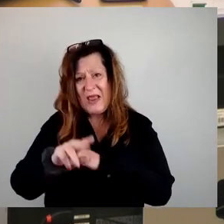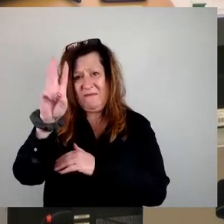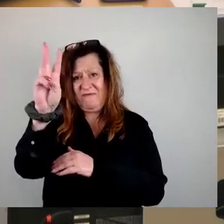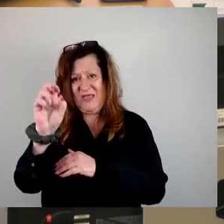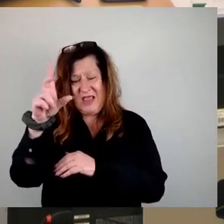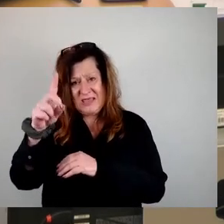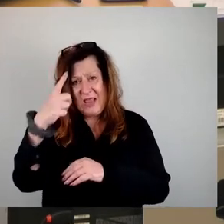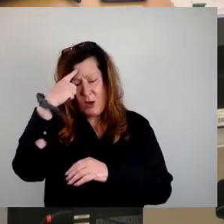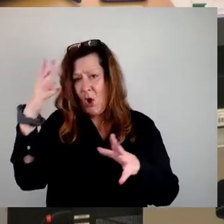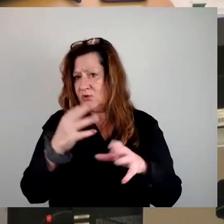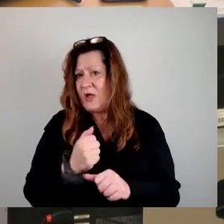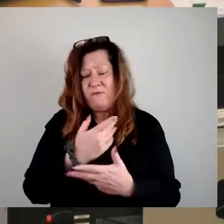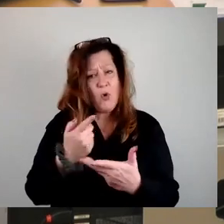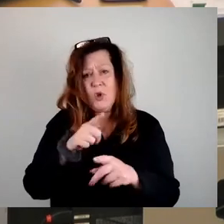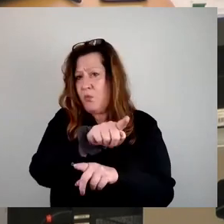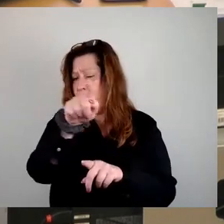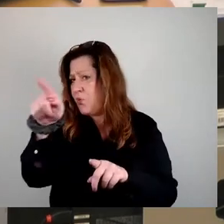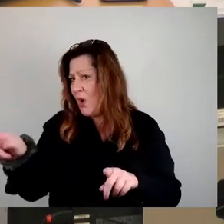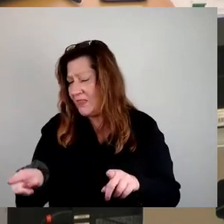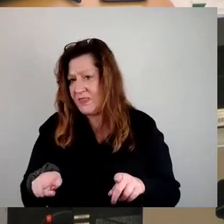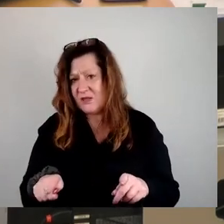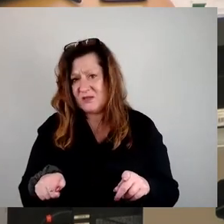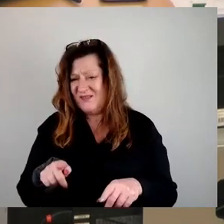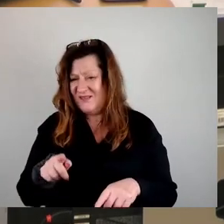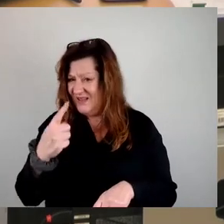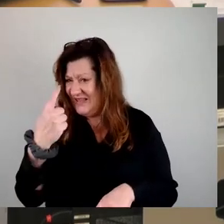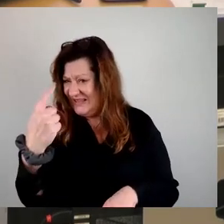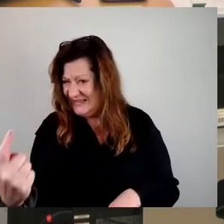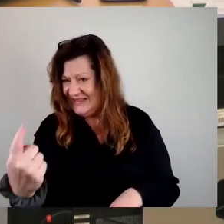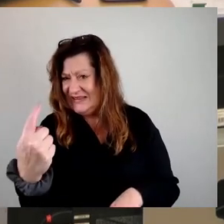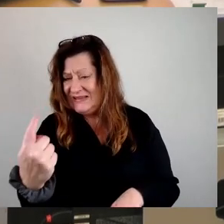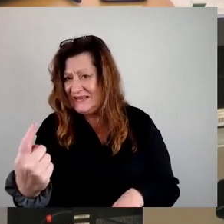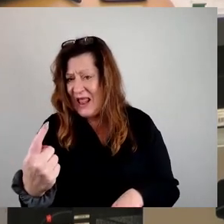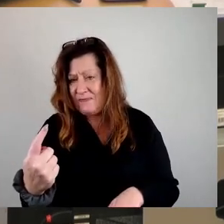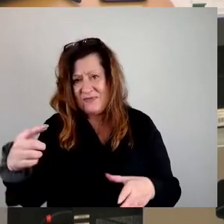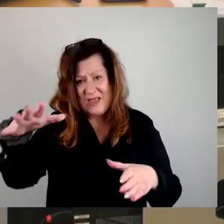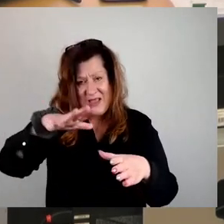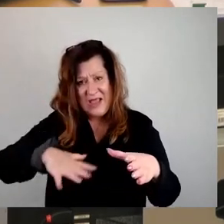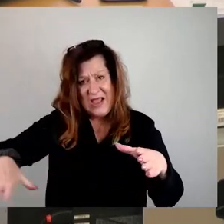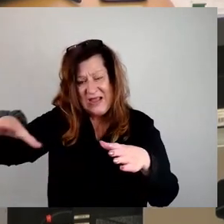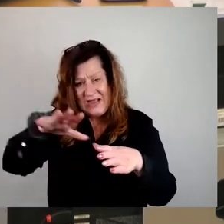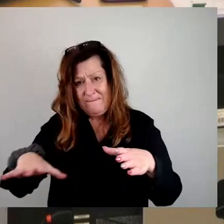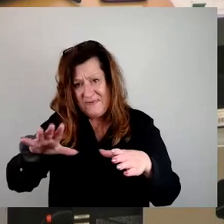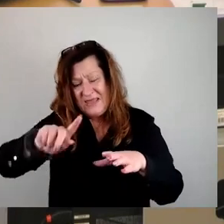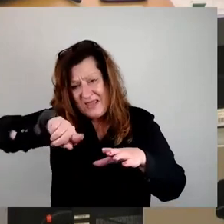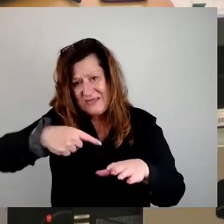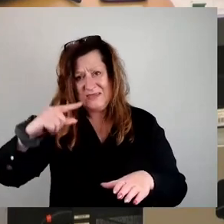oder auch der Bonovia einen Beitrag dazu leisten, dass ganze Gebiete gentrifiziert werden, ist eine